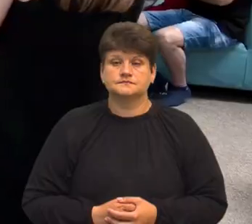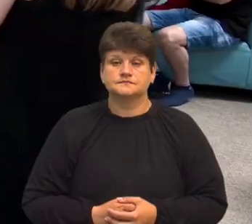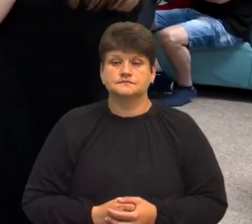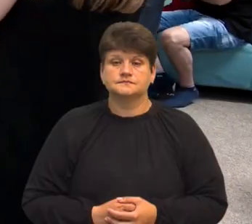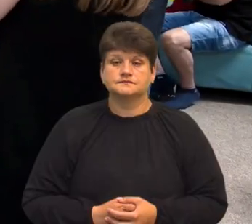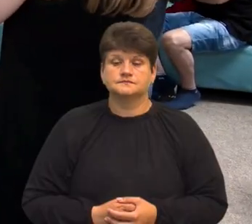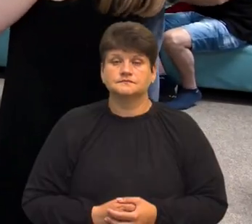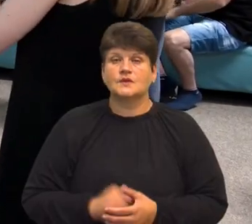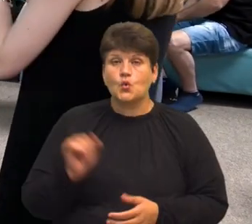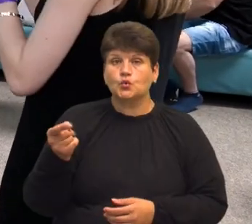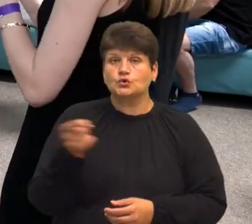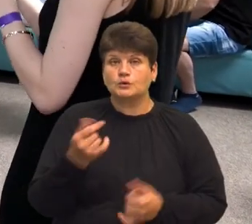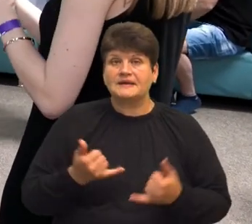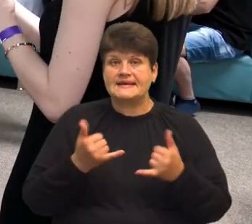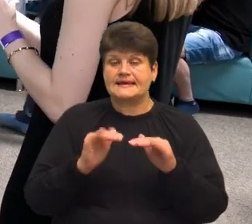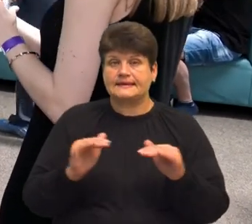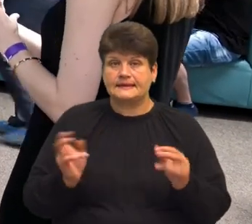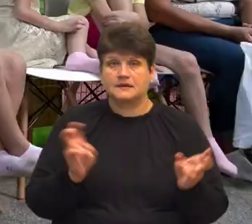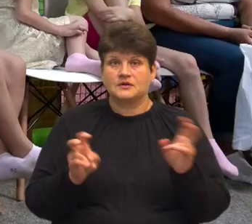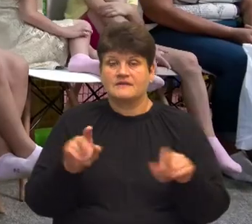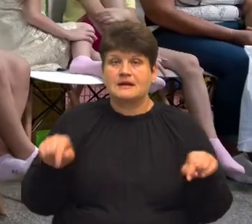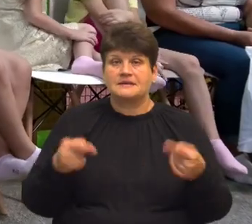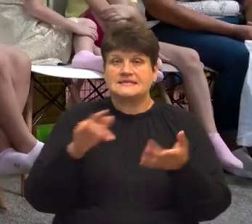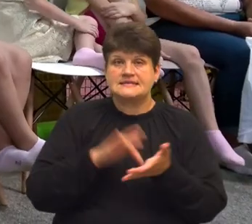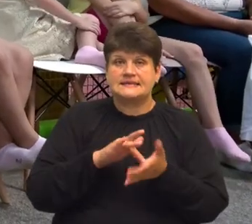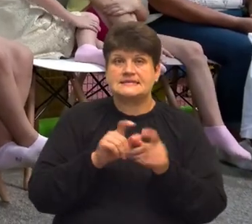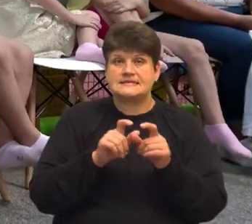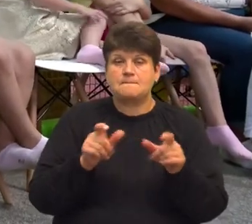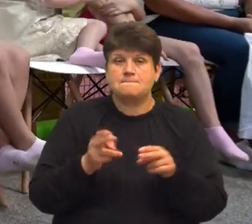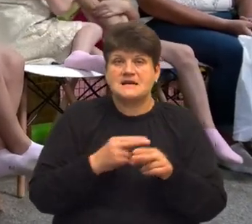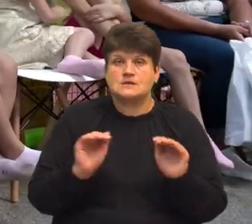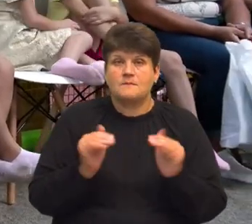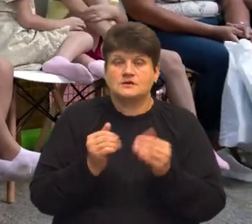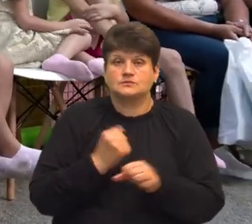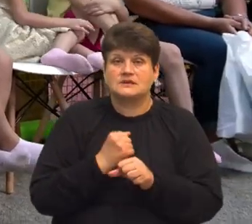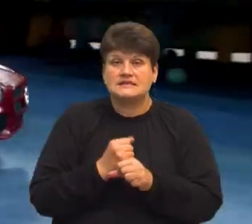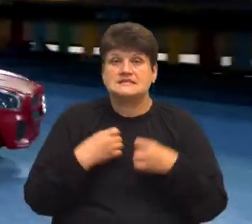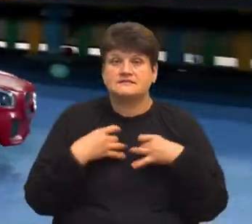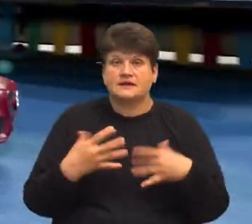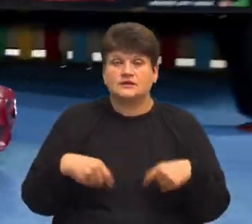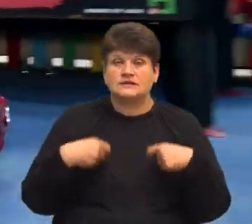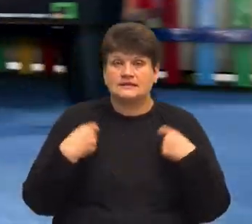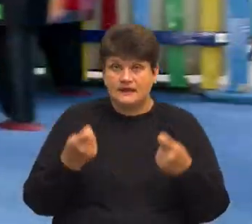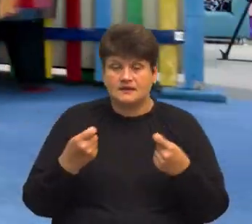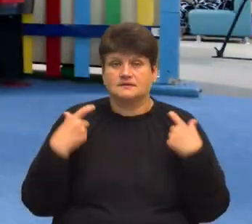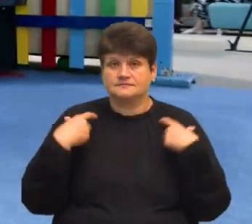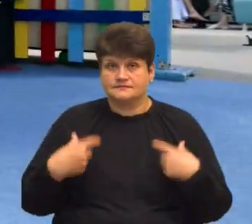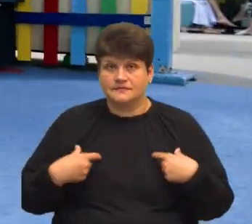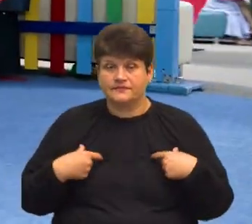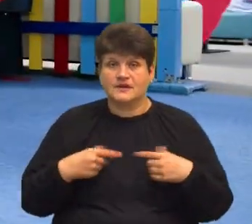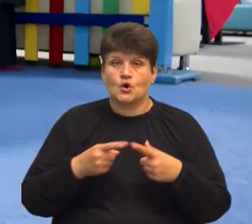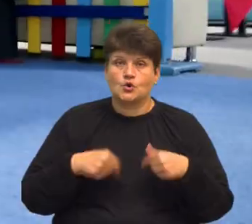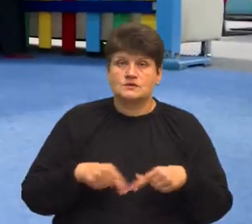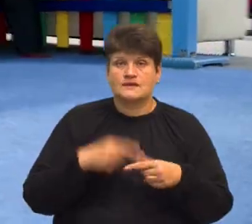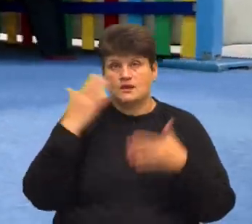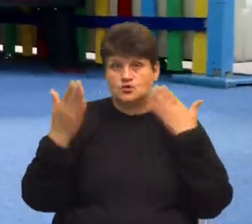У Тернополі для дітей, які відвідують реабілітаційний центр без обмежень, влаштували свято, вручили шкільне приладдя та організували розваги в ігровій